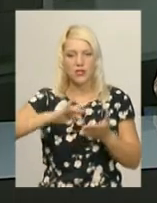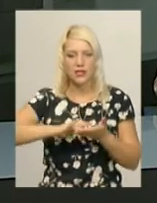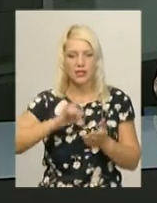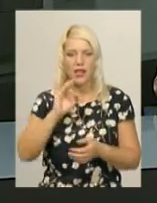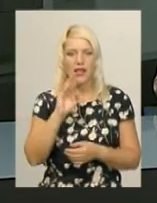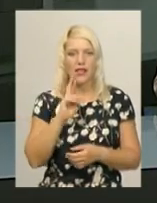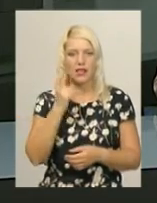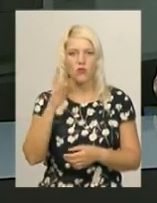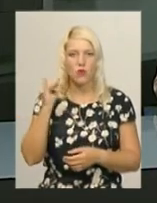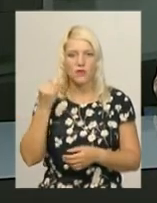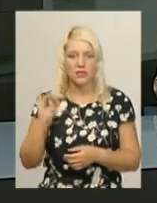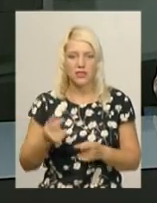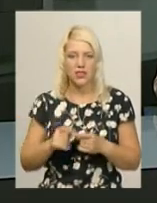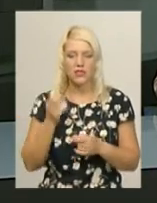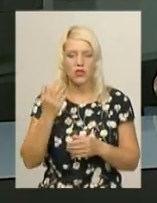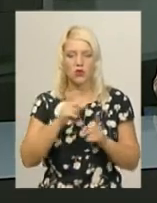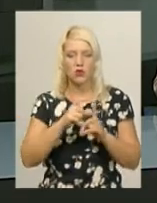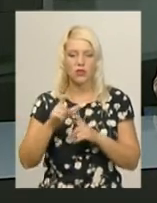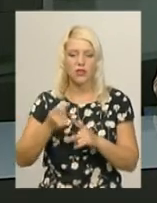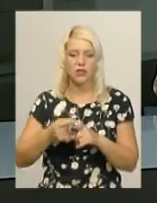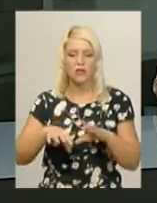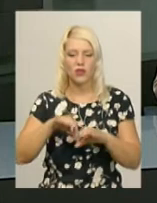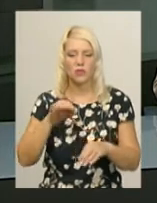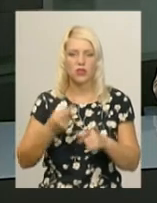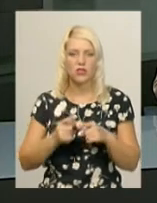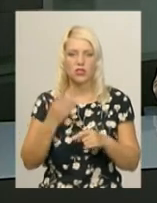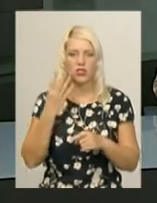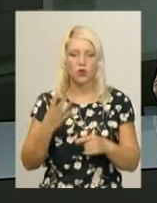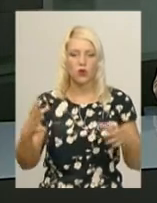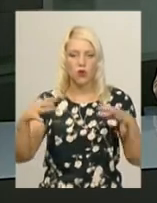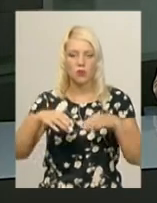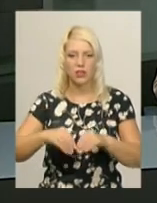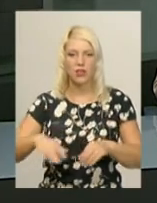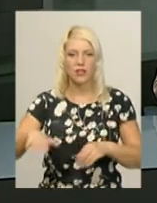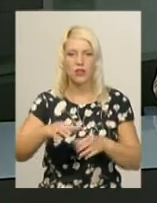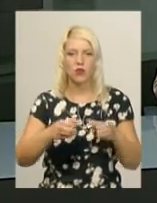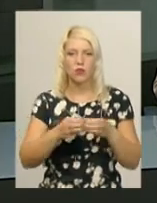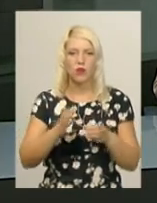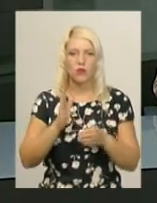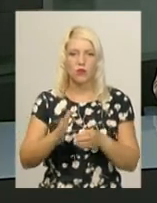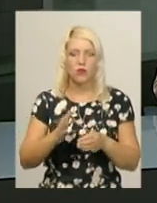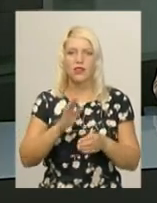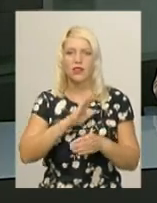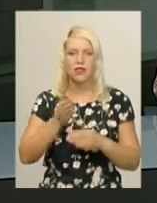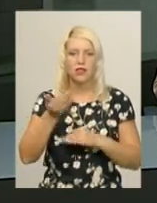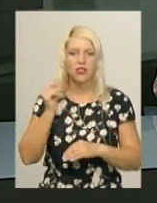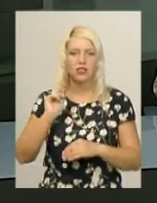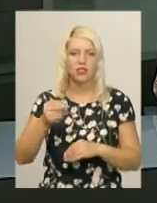Яцковський. За його словами, вибори у цих чотирьох об'єднаних тергромадах відбудуться не раніше кінця листопада.